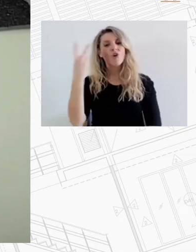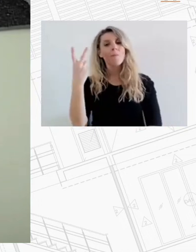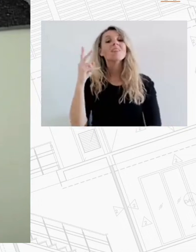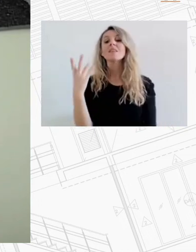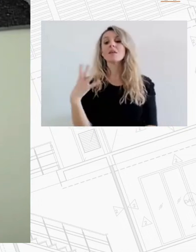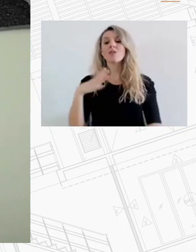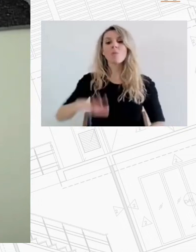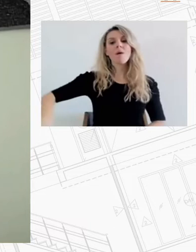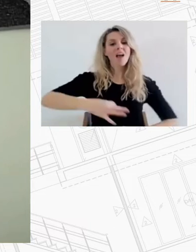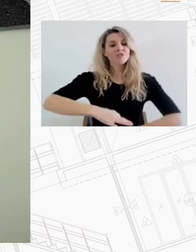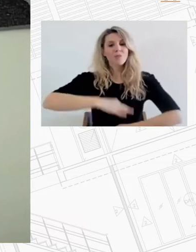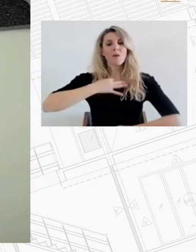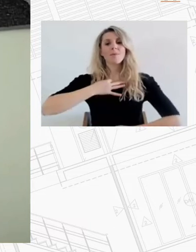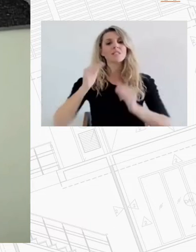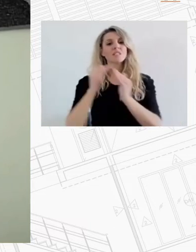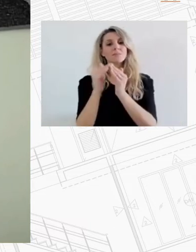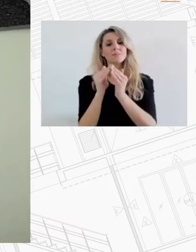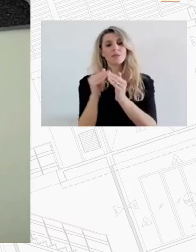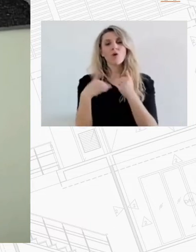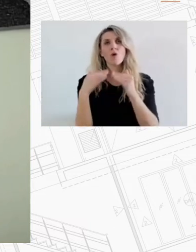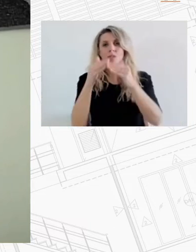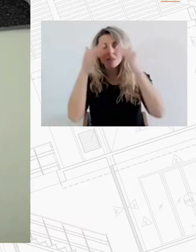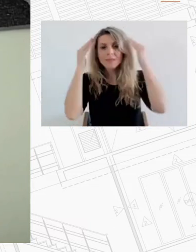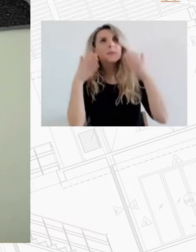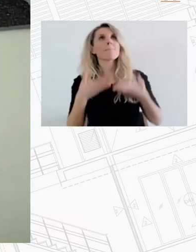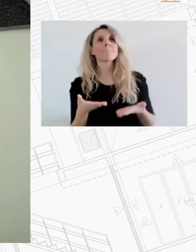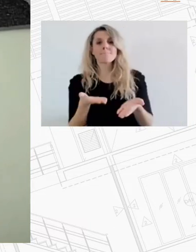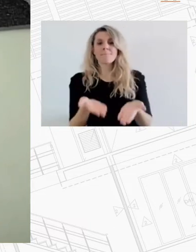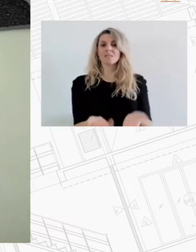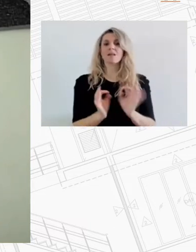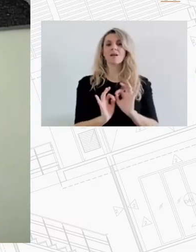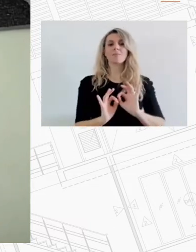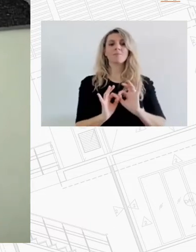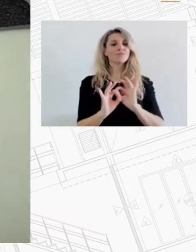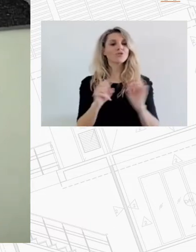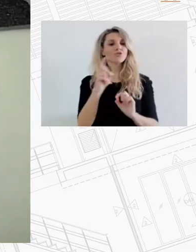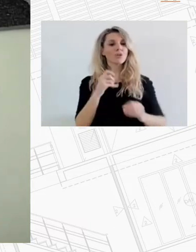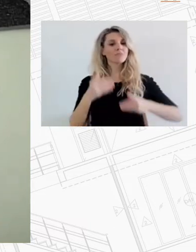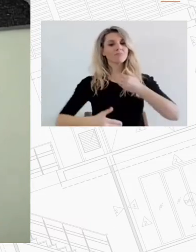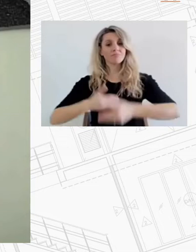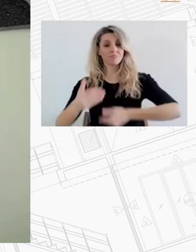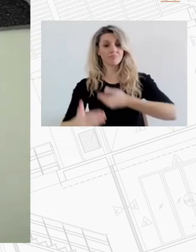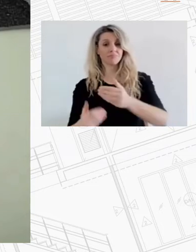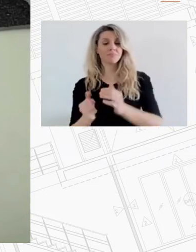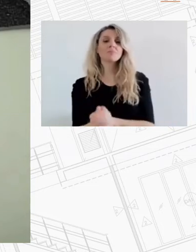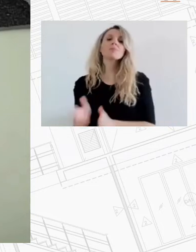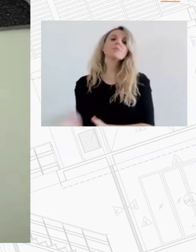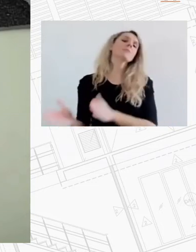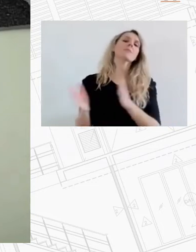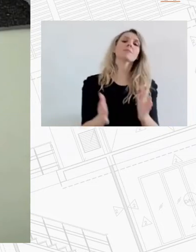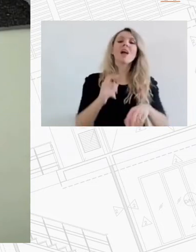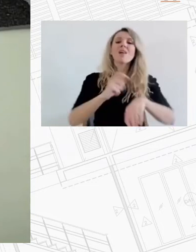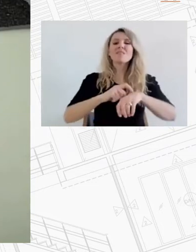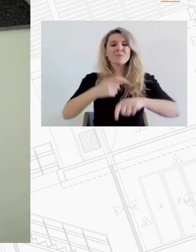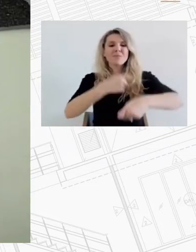κατοικίας για όλους τους ανθρώπους και ειδικά για τις ευάλωτες ομάδες Ειδικά το τελευταίο διάστημα όπου η αναθέρμανση της αγοράς